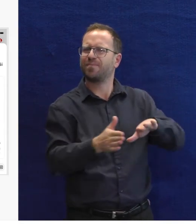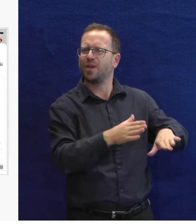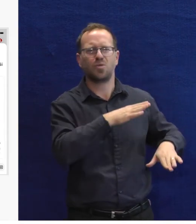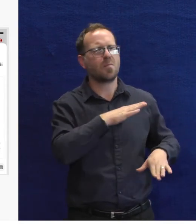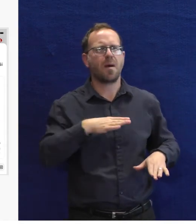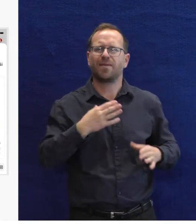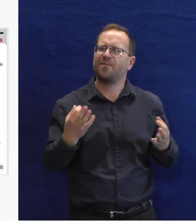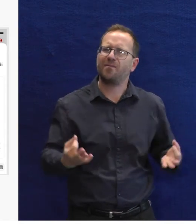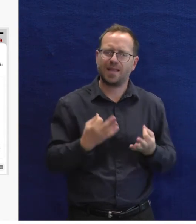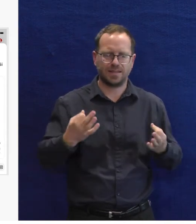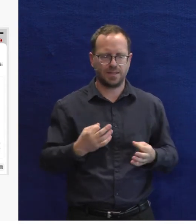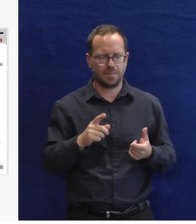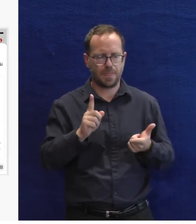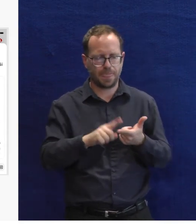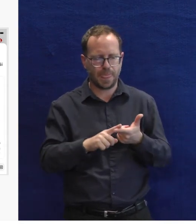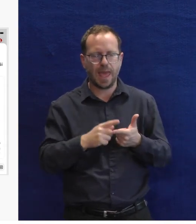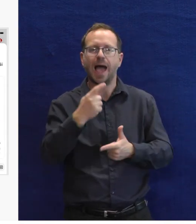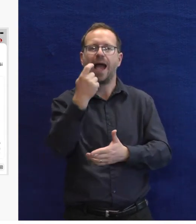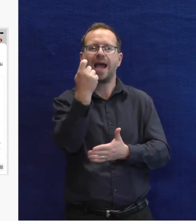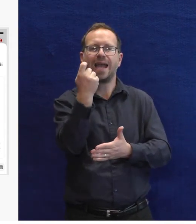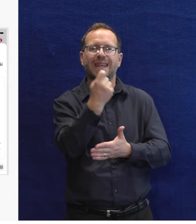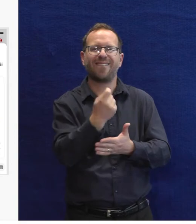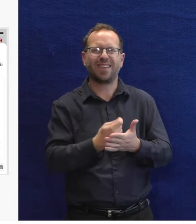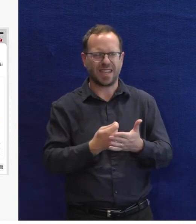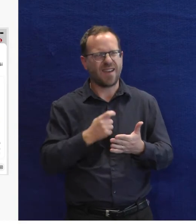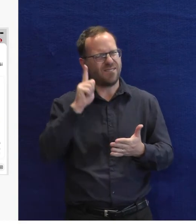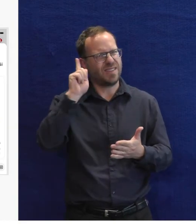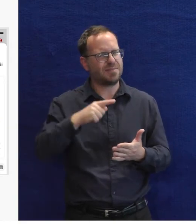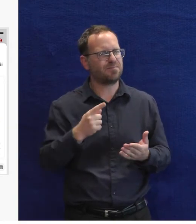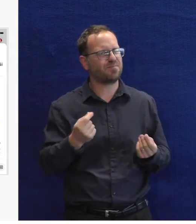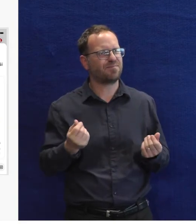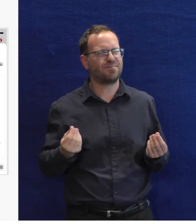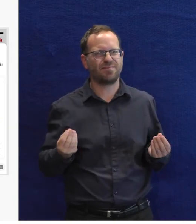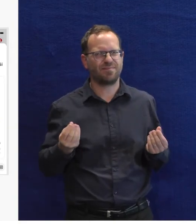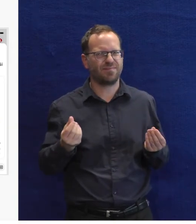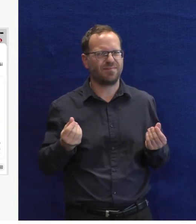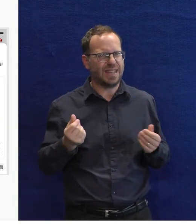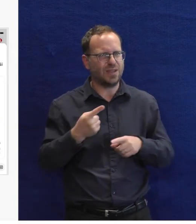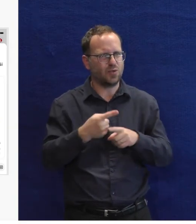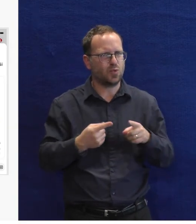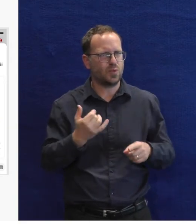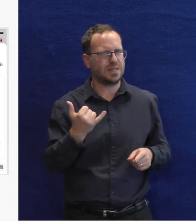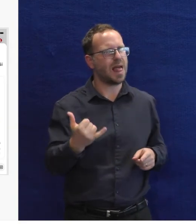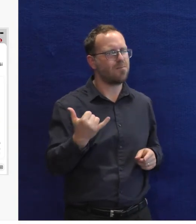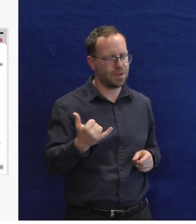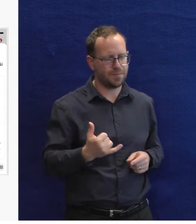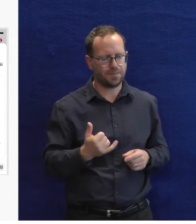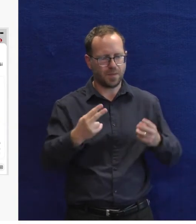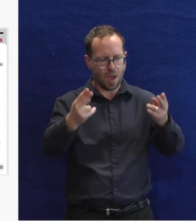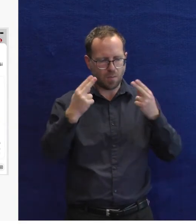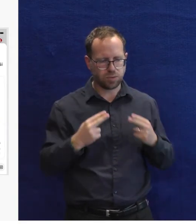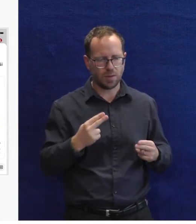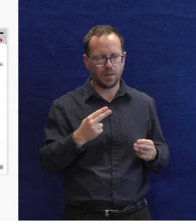určitě si chceme povídat i o jiných tématech. Grafická podoba nám trošku chybí. Víme to, děláme na tom,